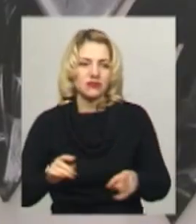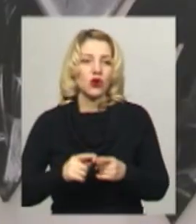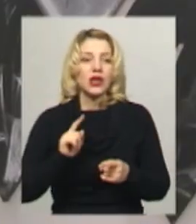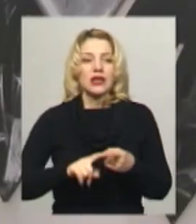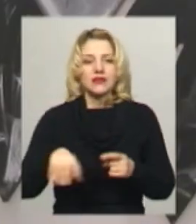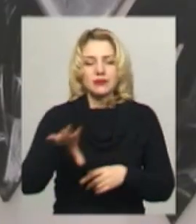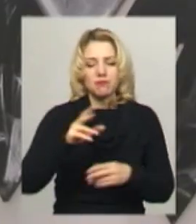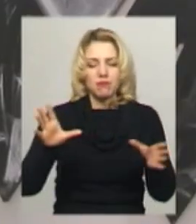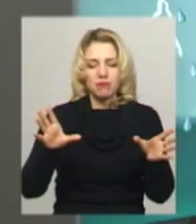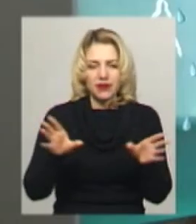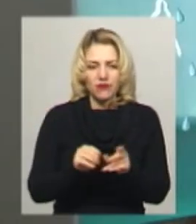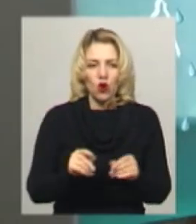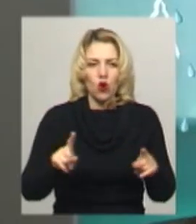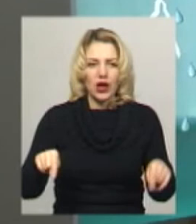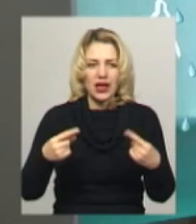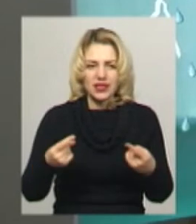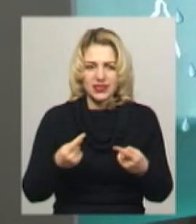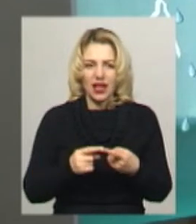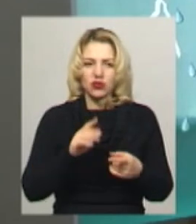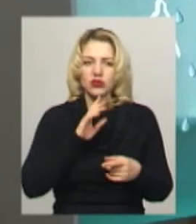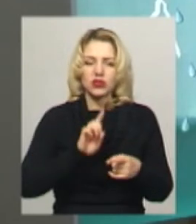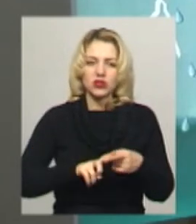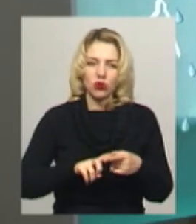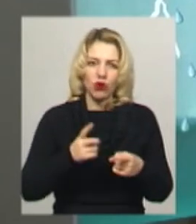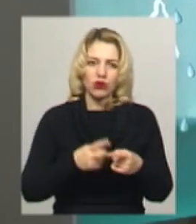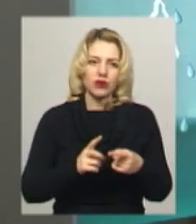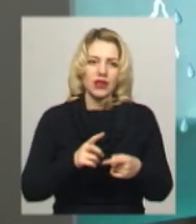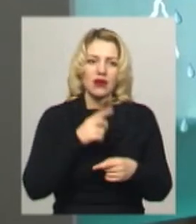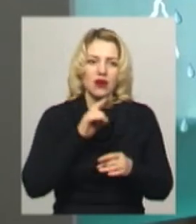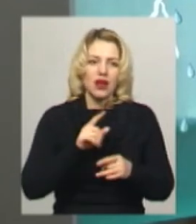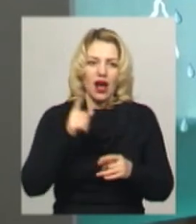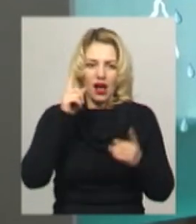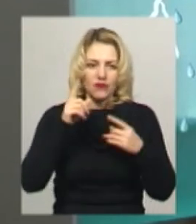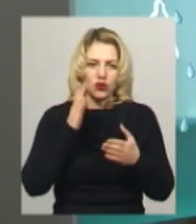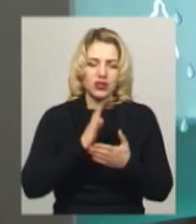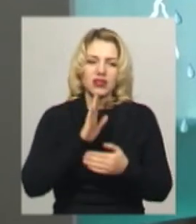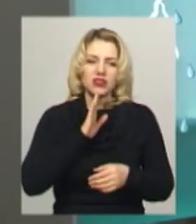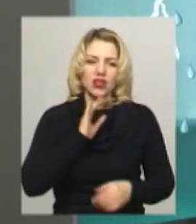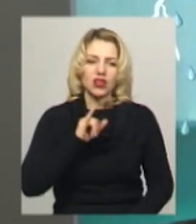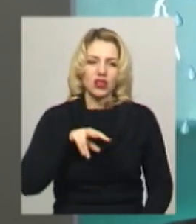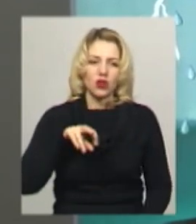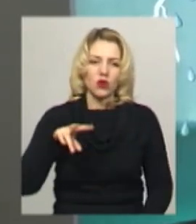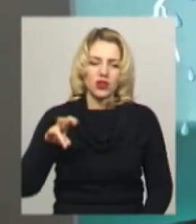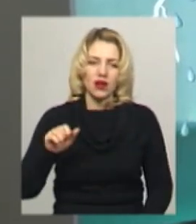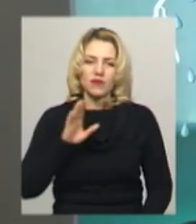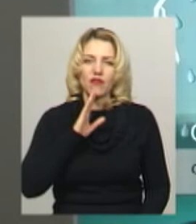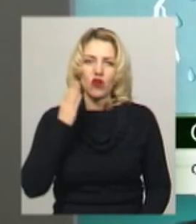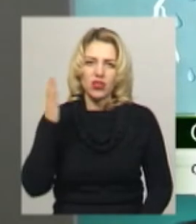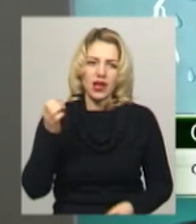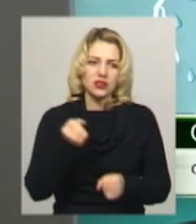Співорганізаторка виставки Олена Аспіранська каже, автором інтерактивних полотен є художниця Ілона Науменко. «Вона зробила